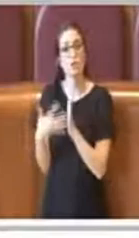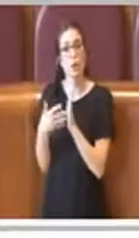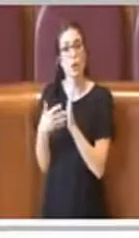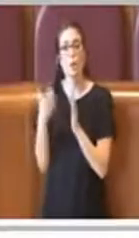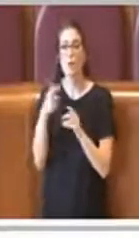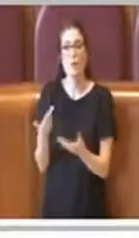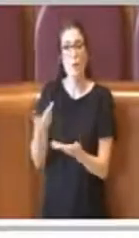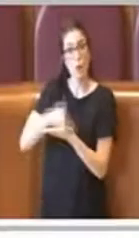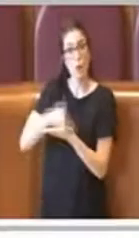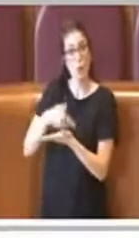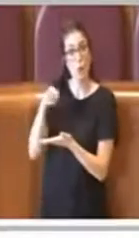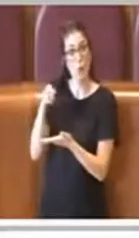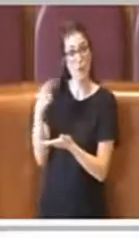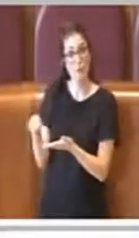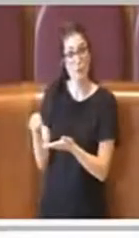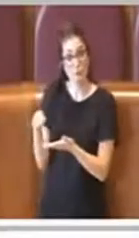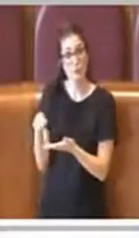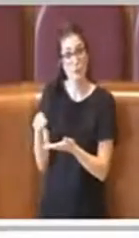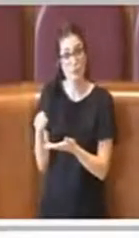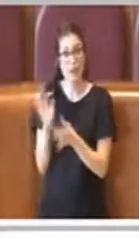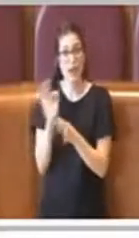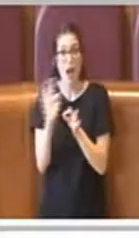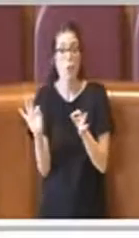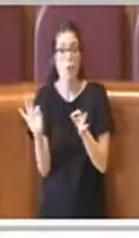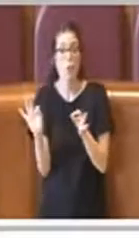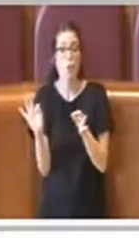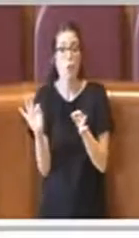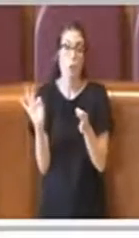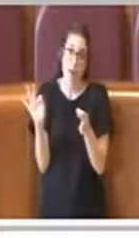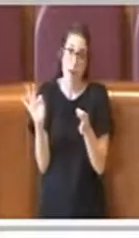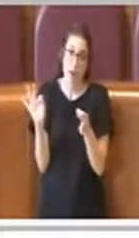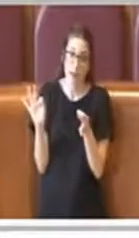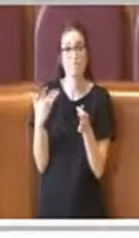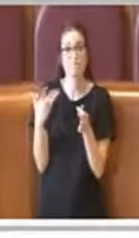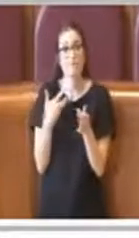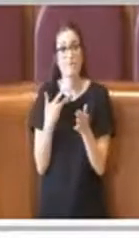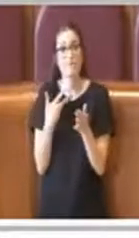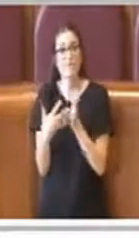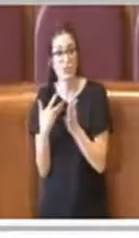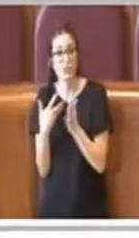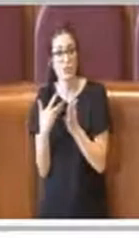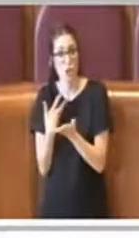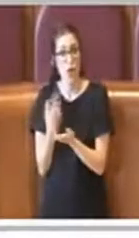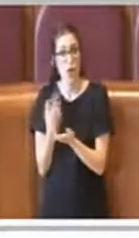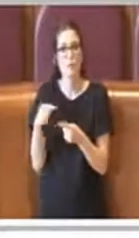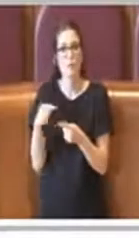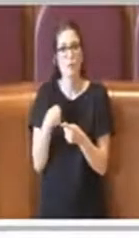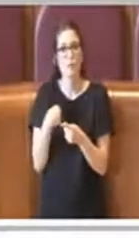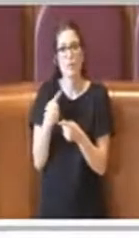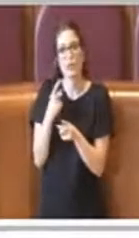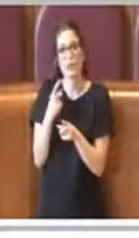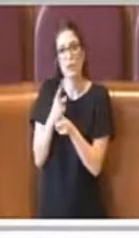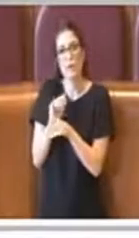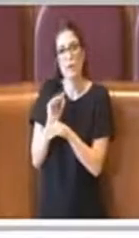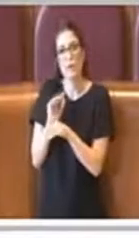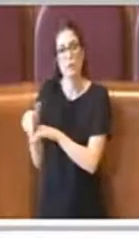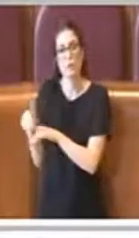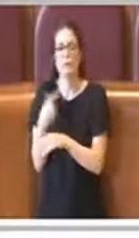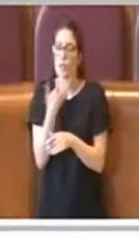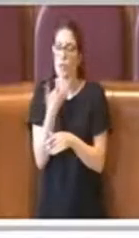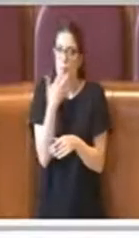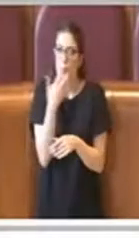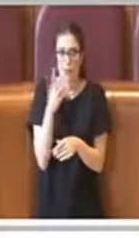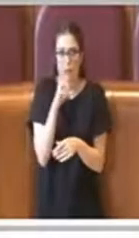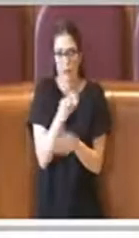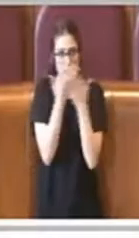superare però le criticità che quello che loro mi proponevano di fatto generava. E devo dire che